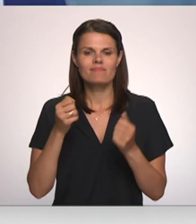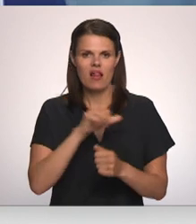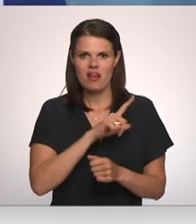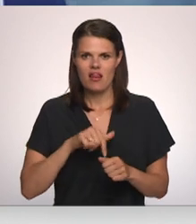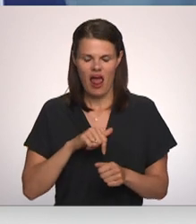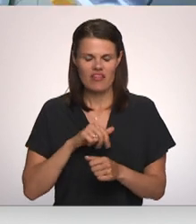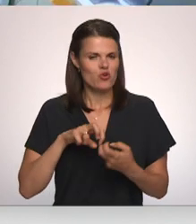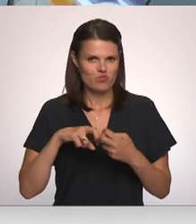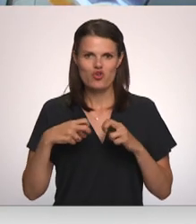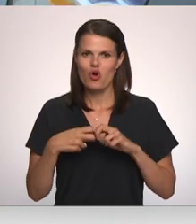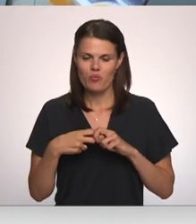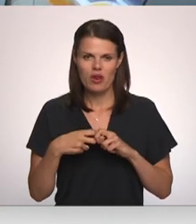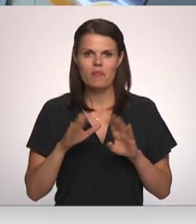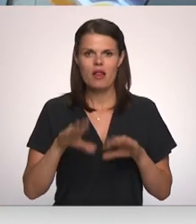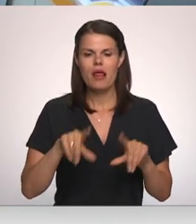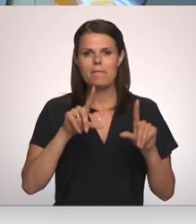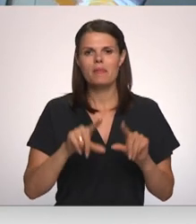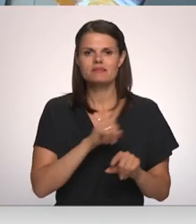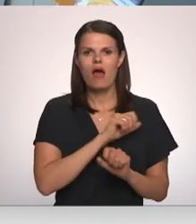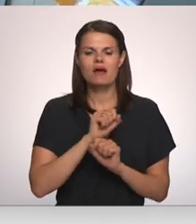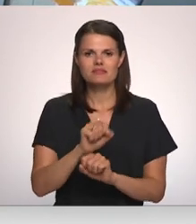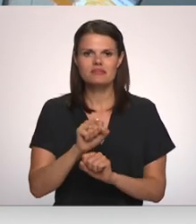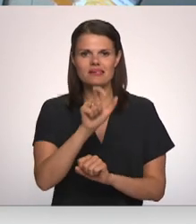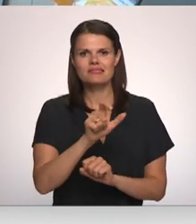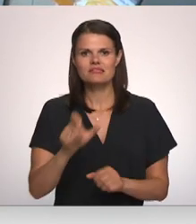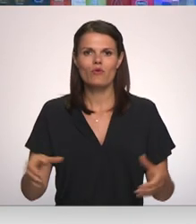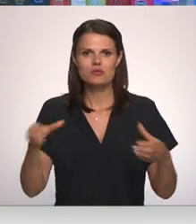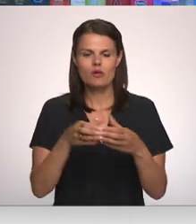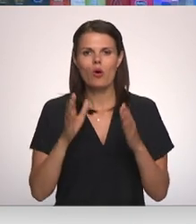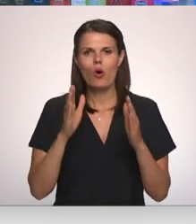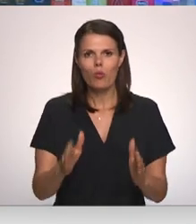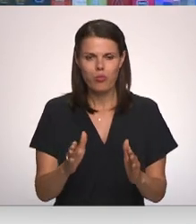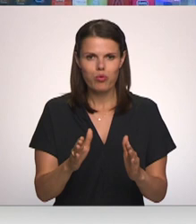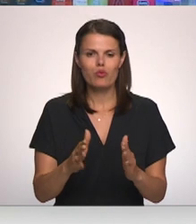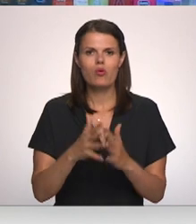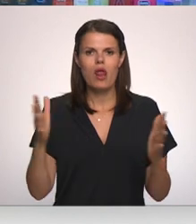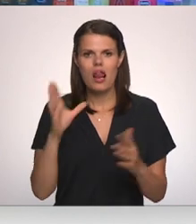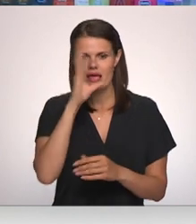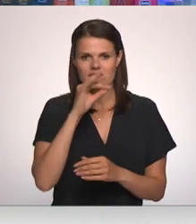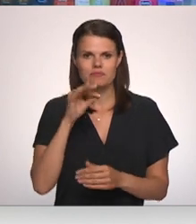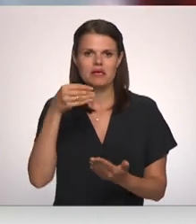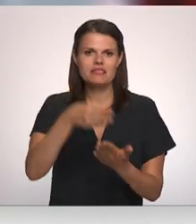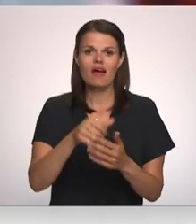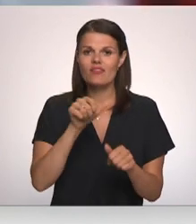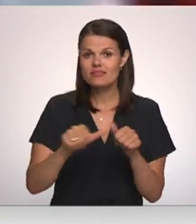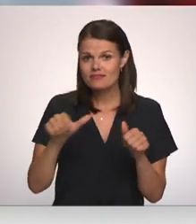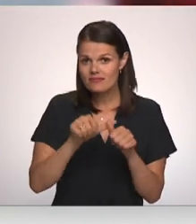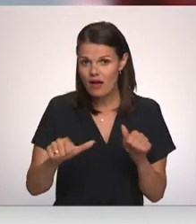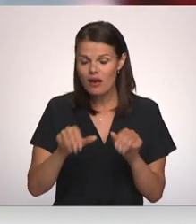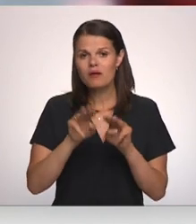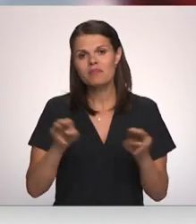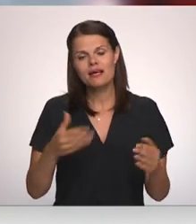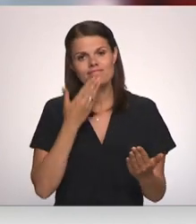salīdzinoši ierobežot. Lai mazāk aizsargātajai iedzīvotāju daļai būtu lielākas iespējas iegādāties zāles, ministrija rosina